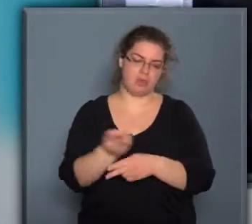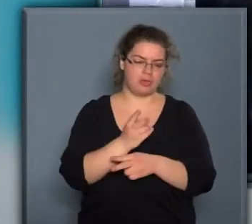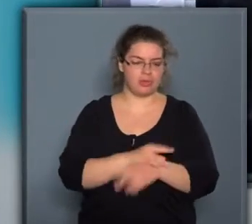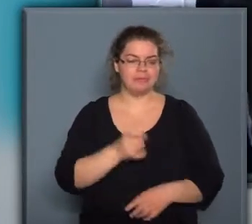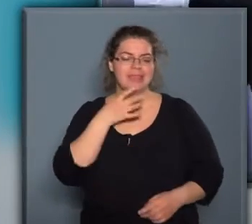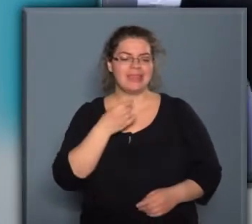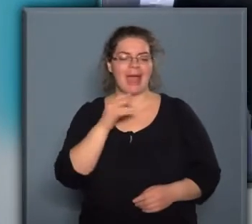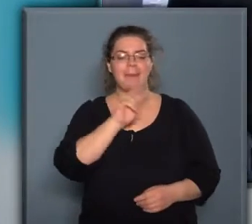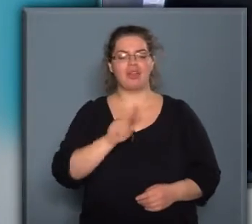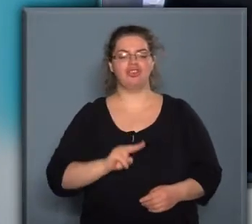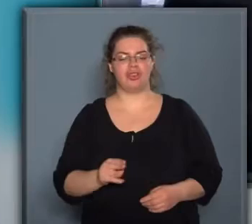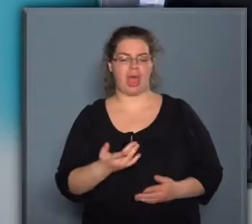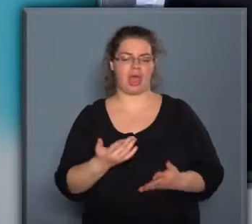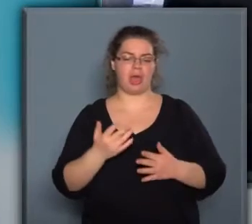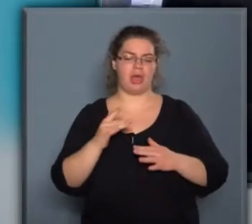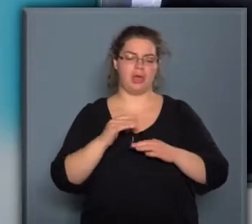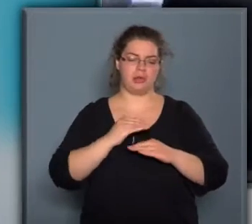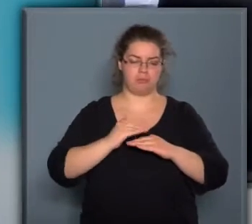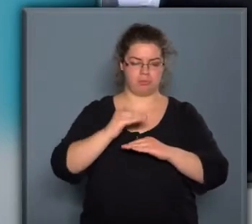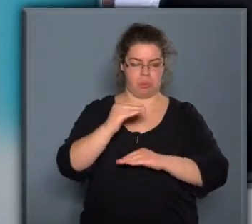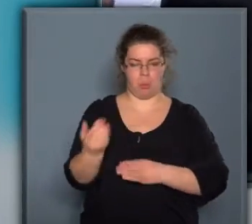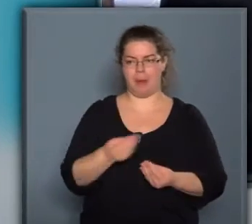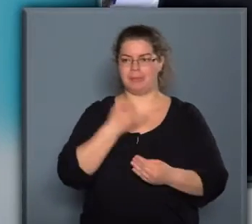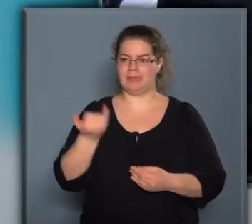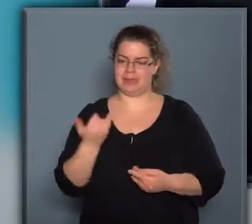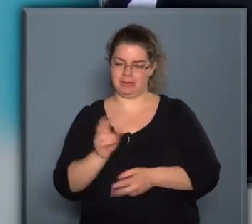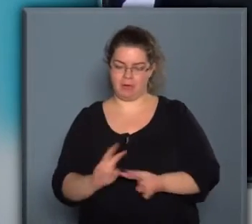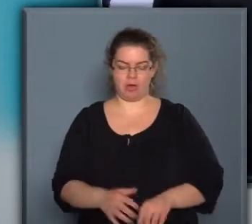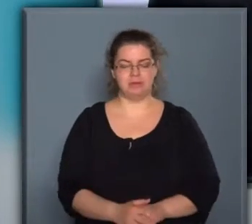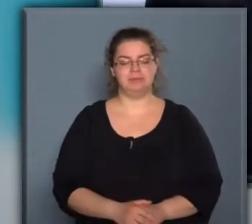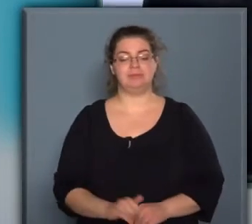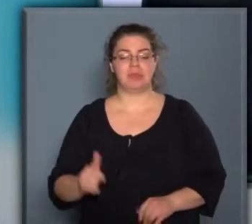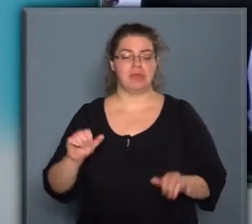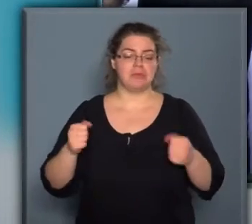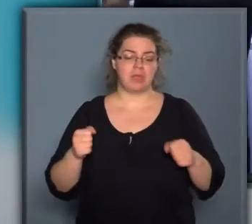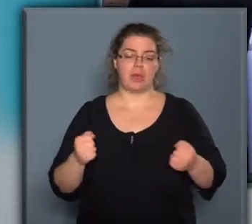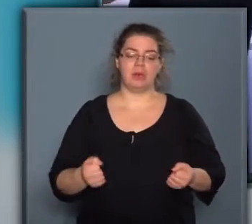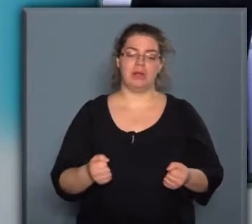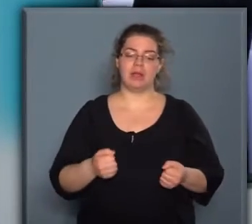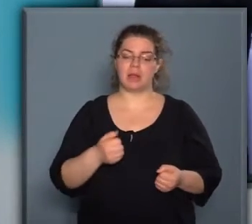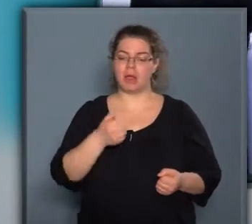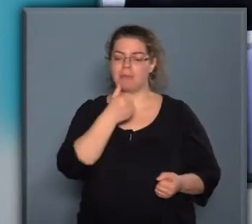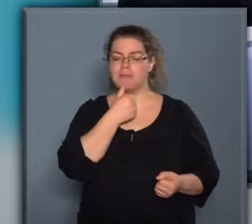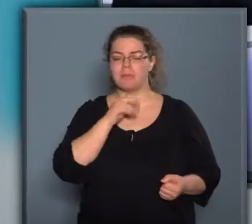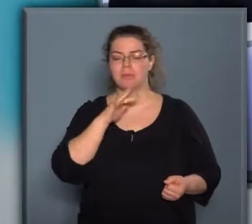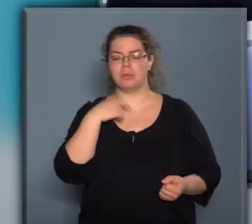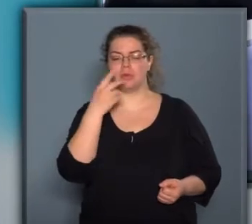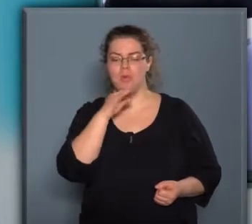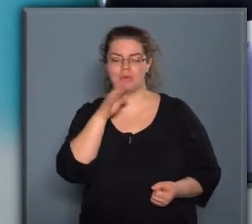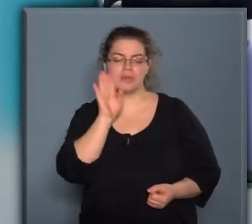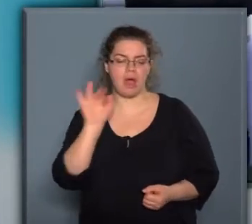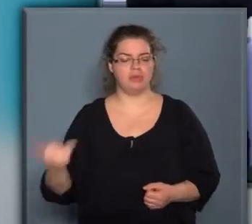Hát inkább a zserbó az, ami mindig megfordult, tehát ez volt a mi jött. De gyakorlatilag a prósza is megjelent, tehát a